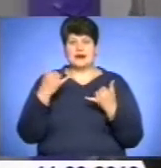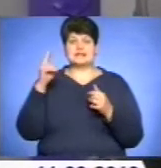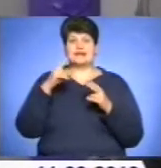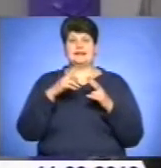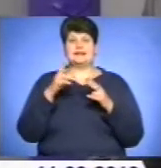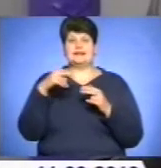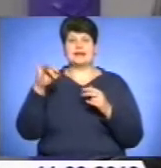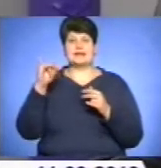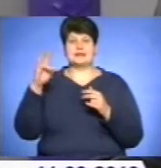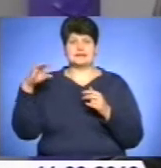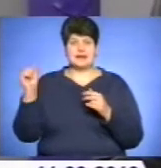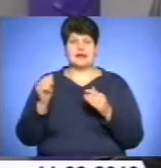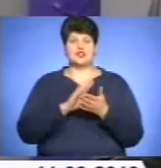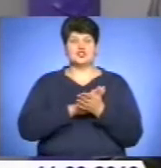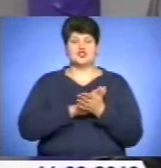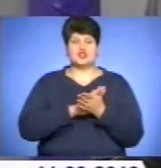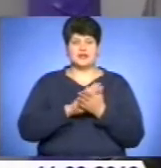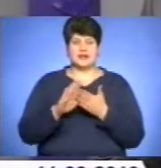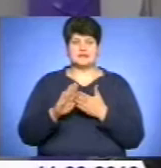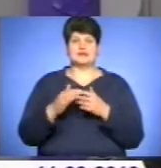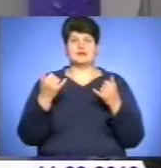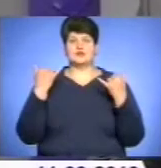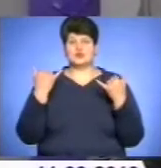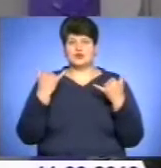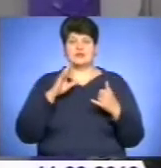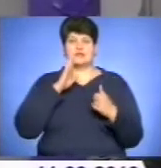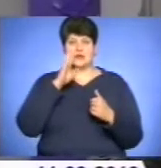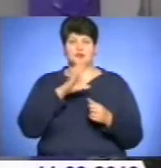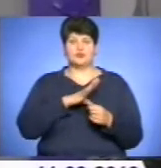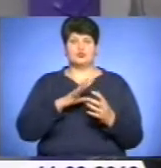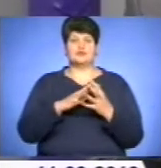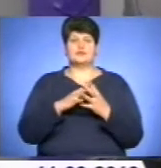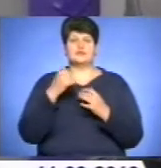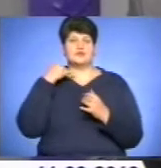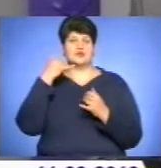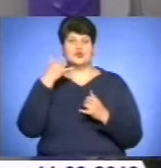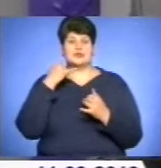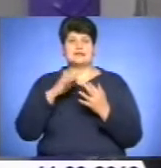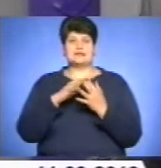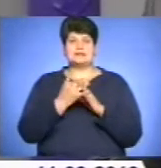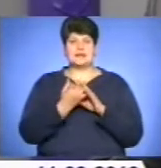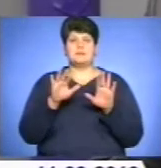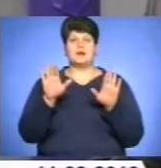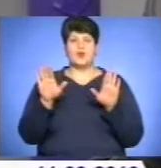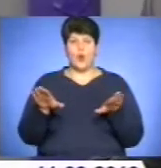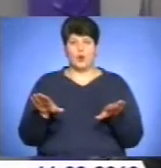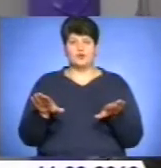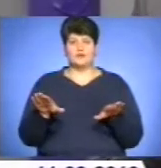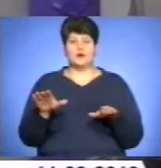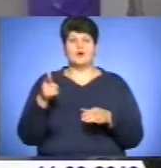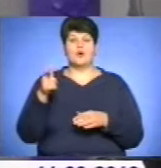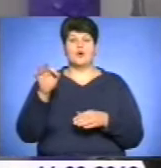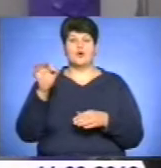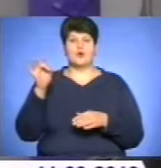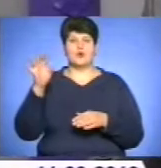Сьогодні зранку нашими оперативними черговими був зв'язок з сільськими головами. Ми напряму зв'язали з сільськими головами. Городок